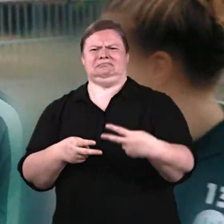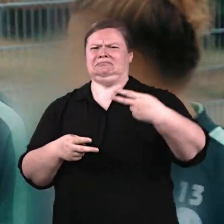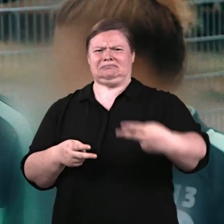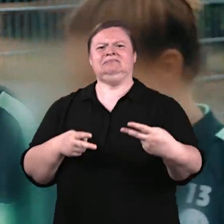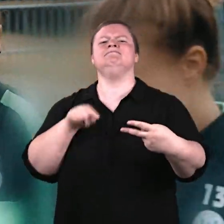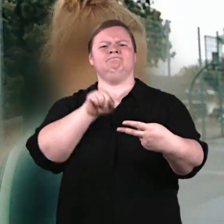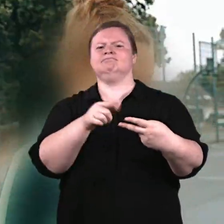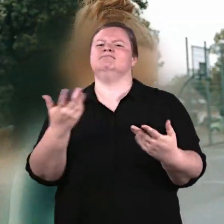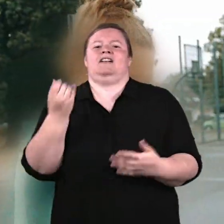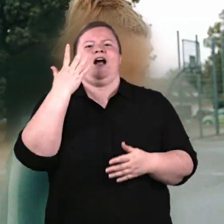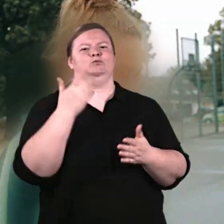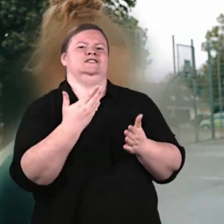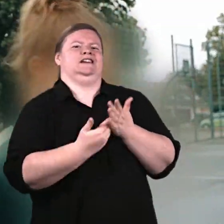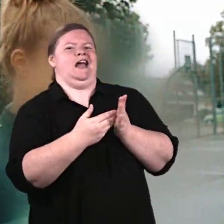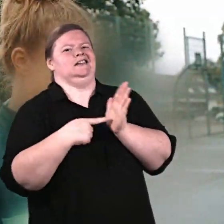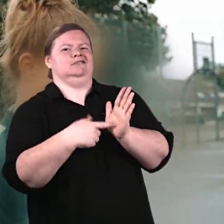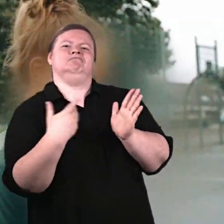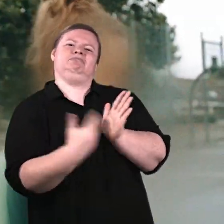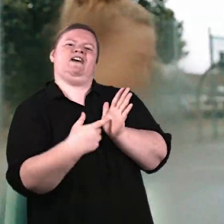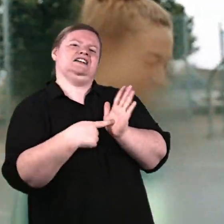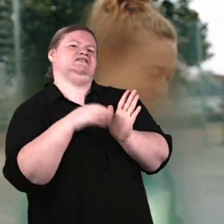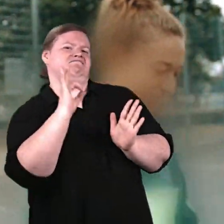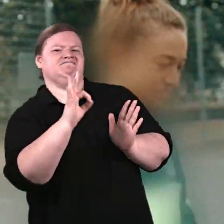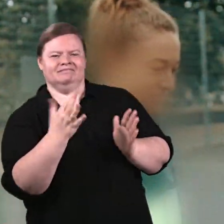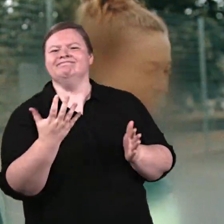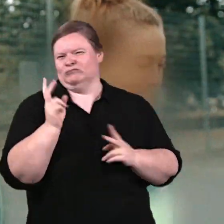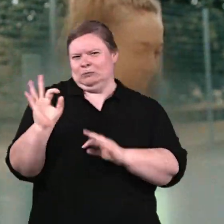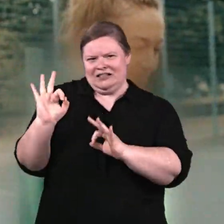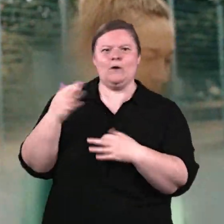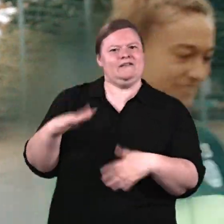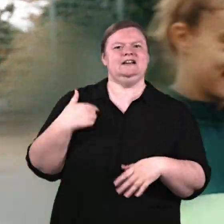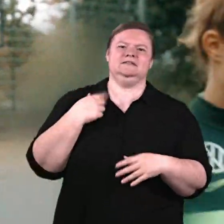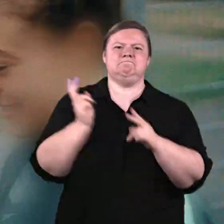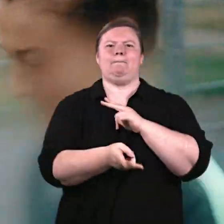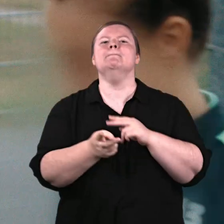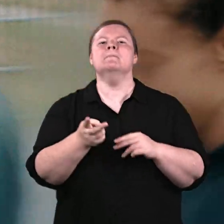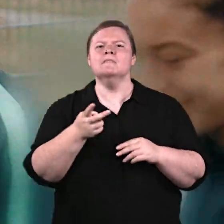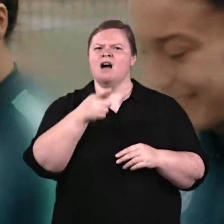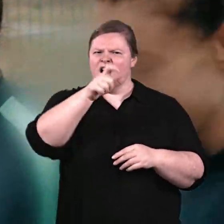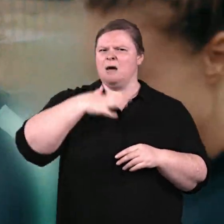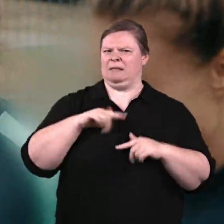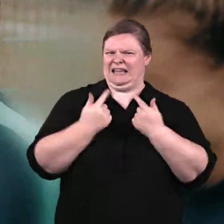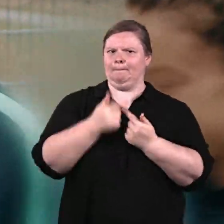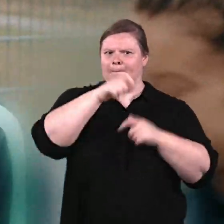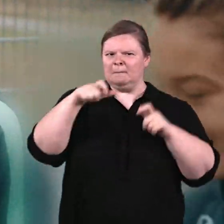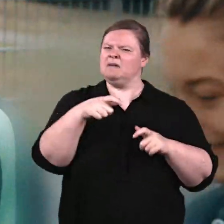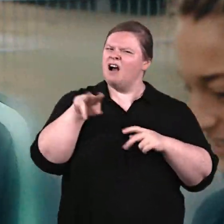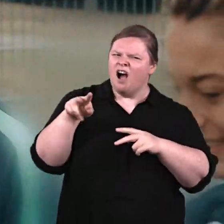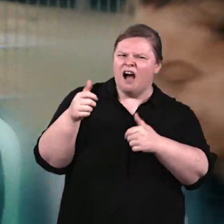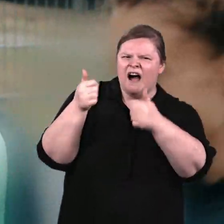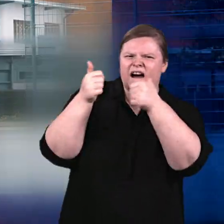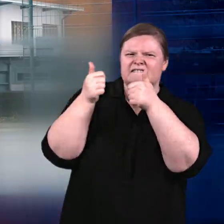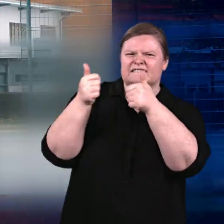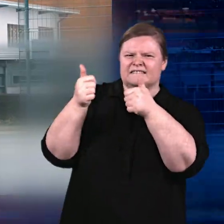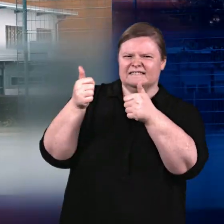umgehauen. Mal ein Zeichen gesetzt. Mal ein Zeichen gesetzt und die Jungs aus meinem Team haben mich natürlich